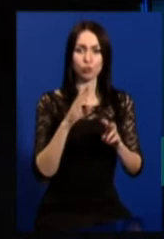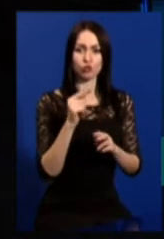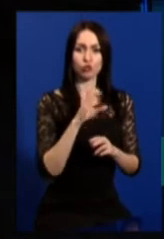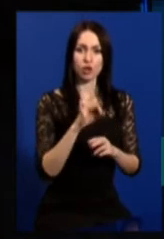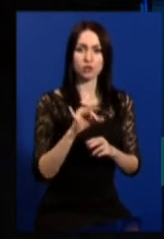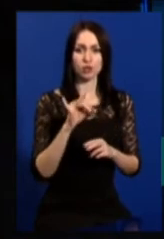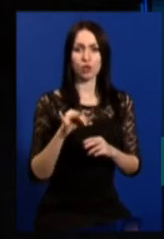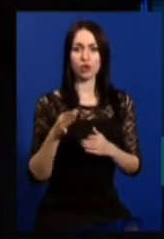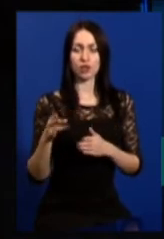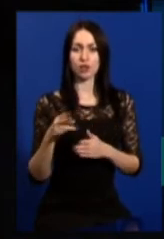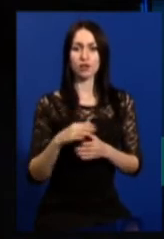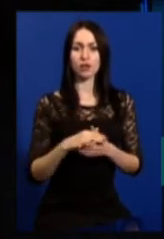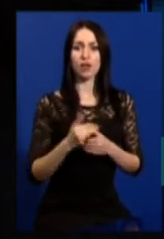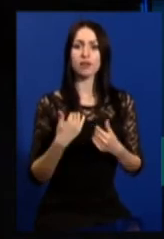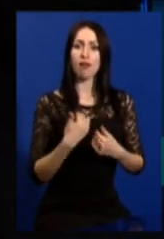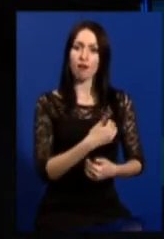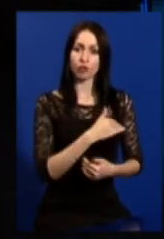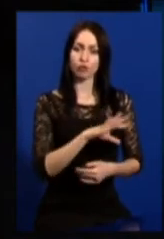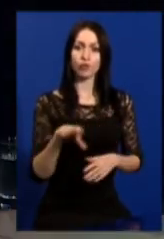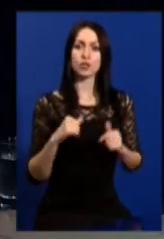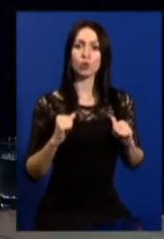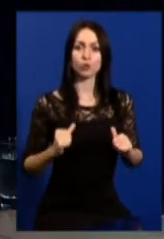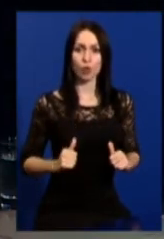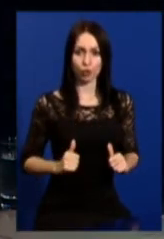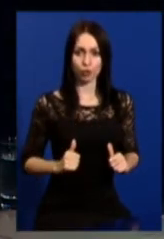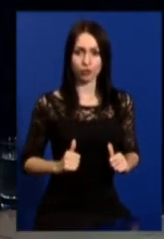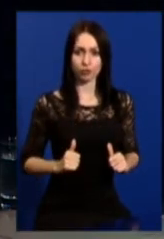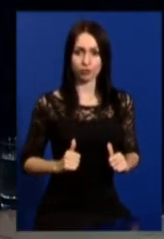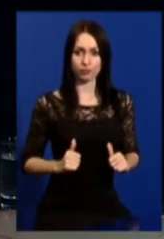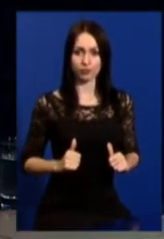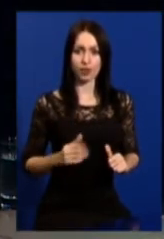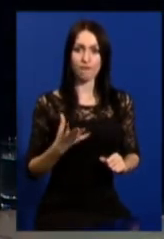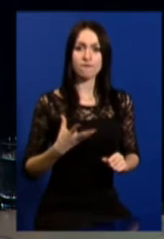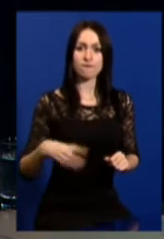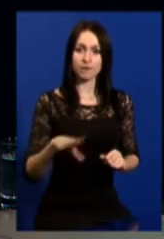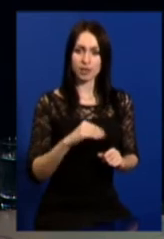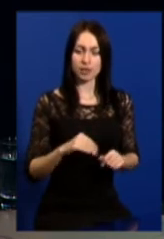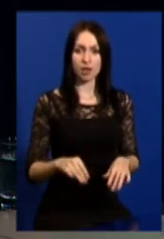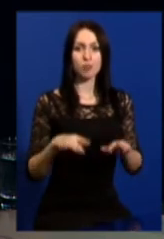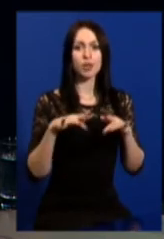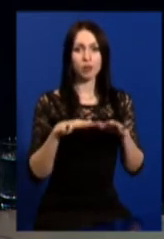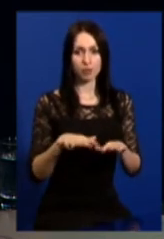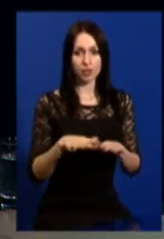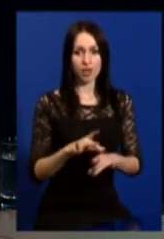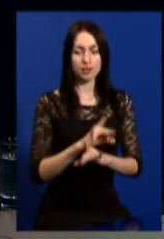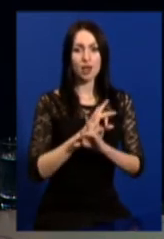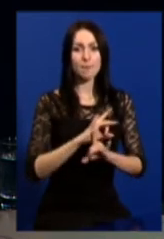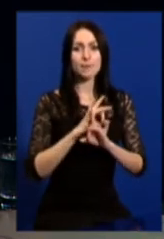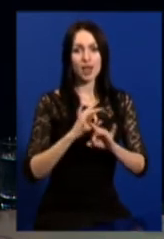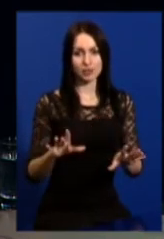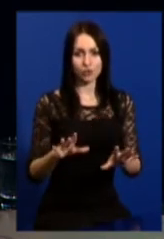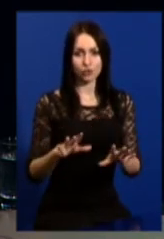і Ліоном. Я хочу всіх заспокоїти. Всі заходи, святкові,